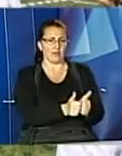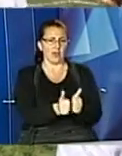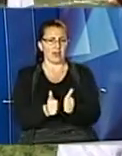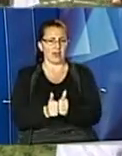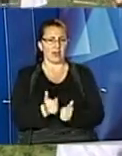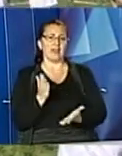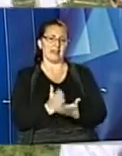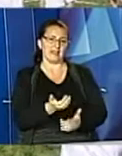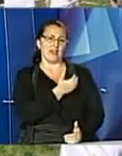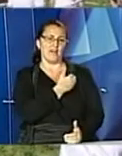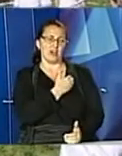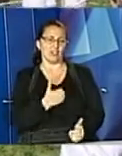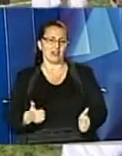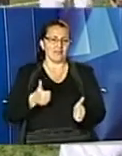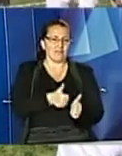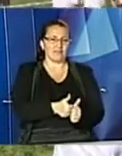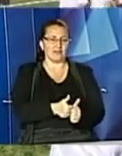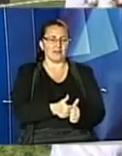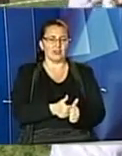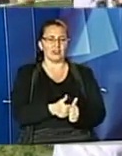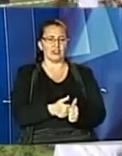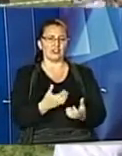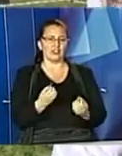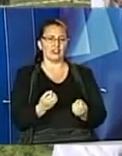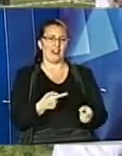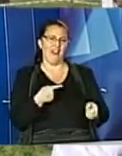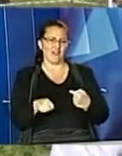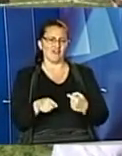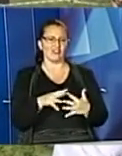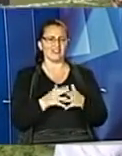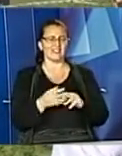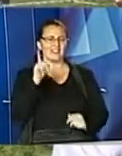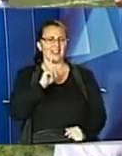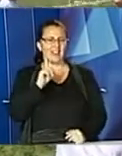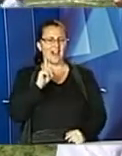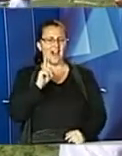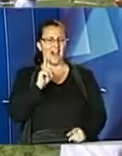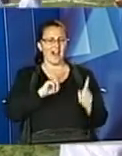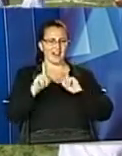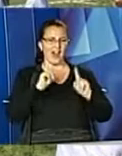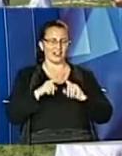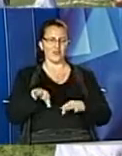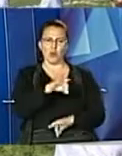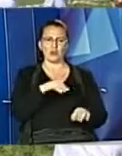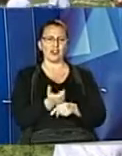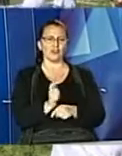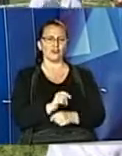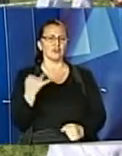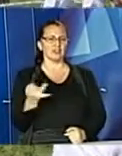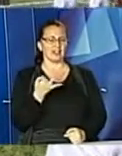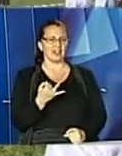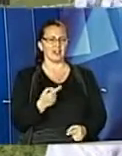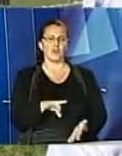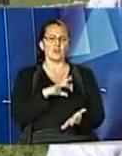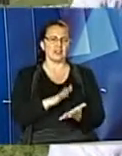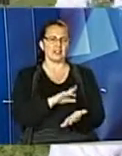І вже є бажання під'єднатися ще інших сільських рад, тому що проєкт дуже цікавий. І ця площадка повинна бути постійно